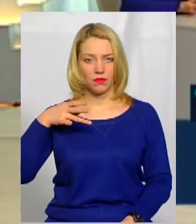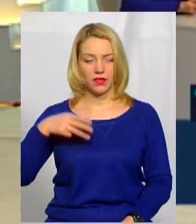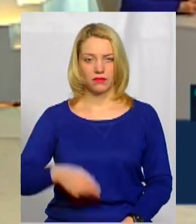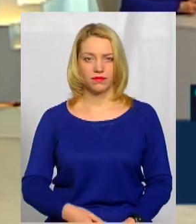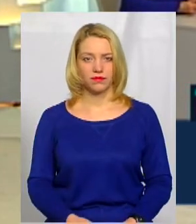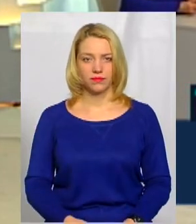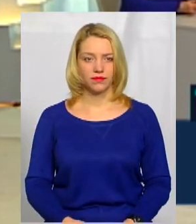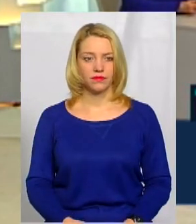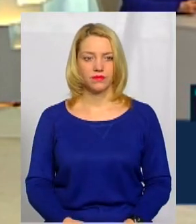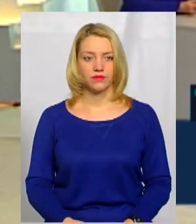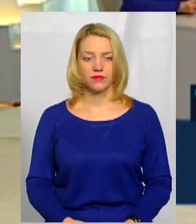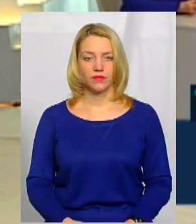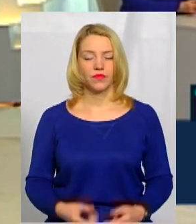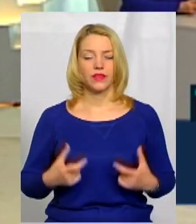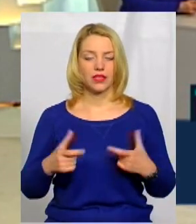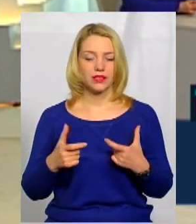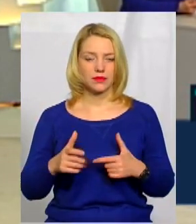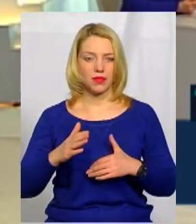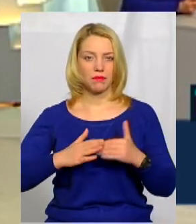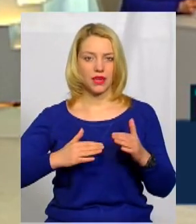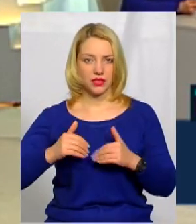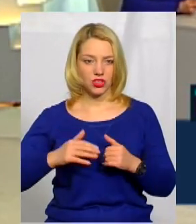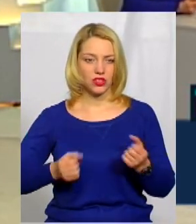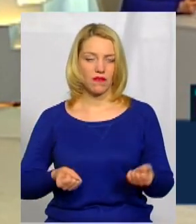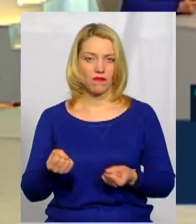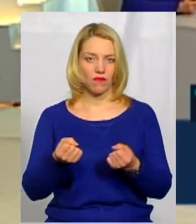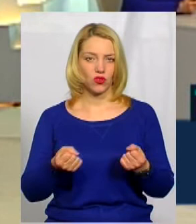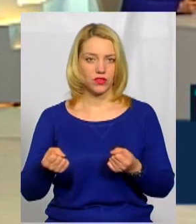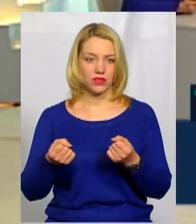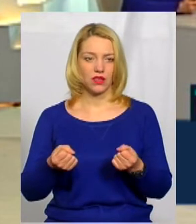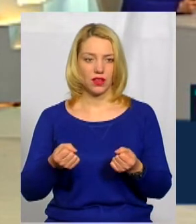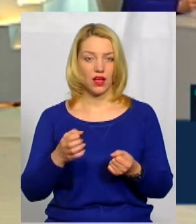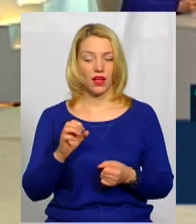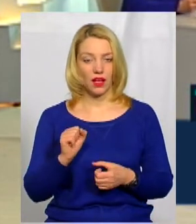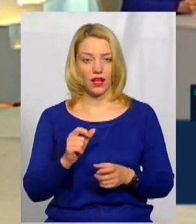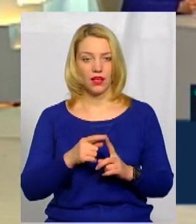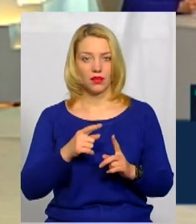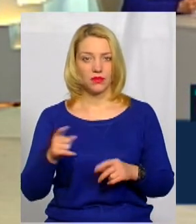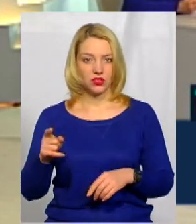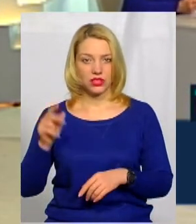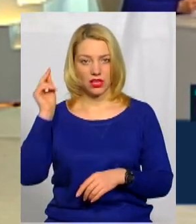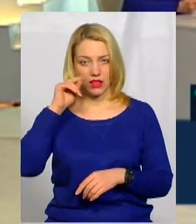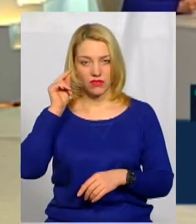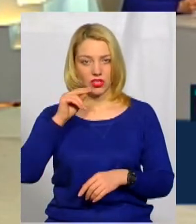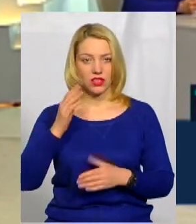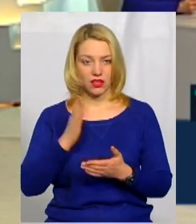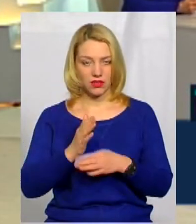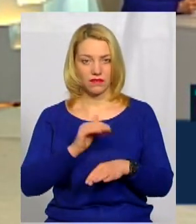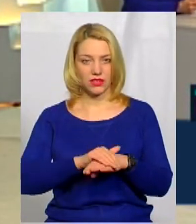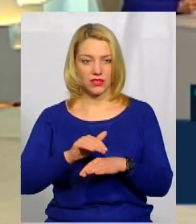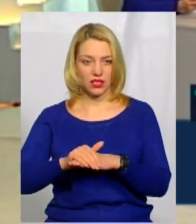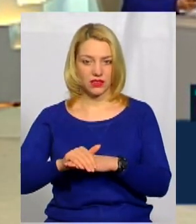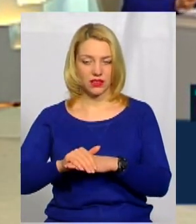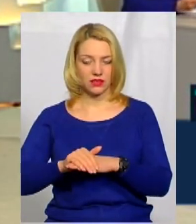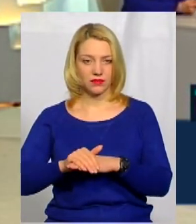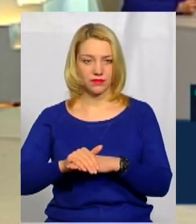іспит, практичне водіння. А під час навчання є фіксація